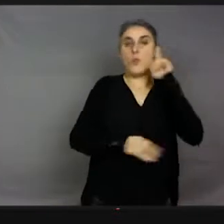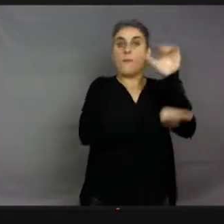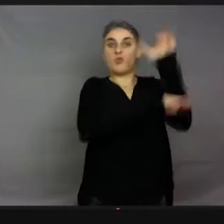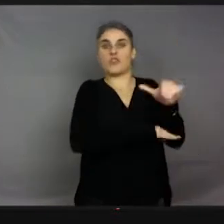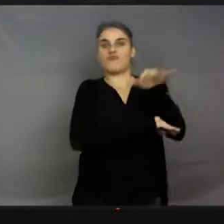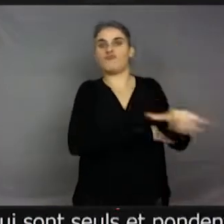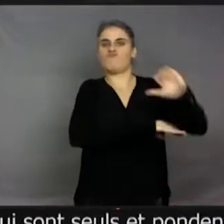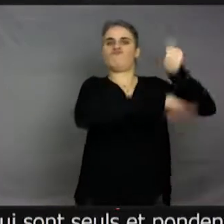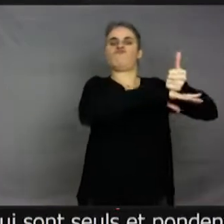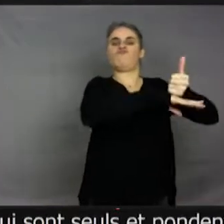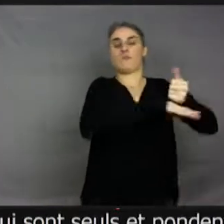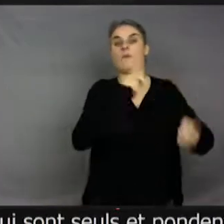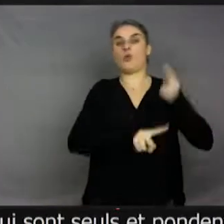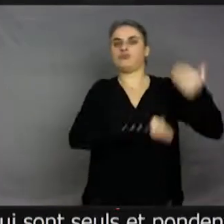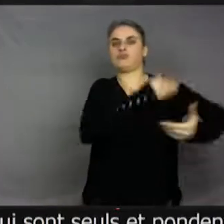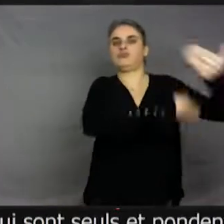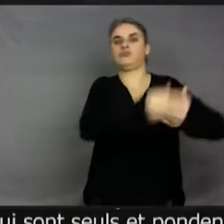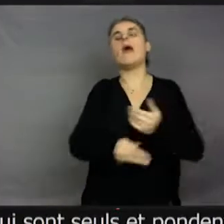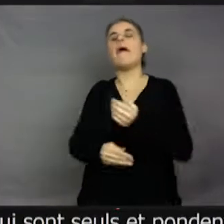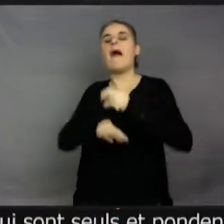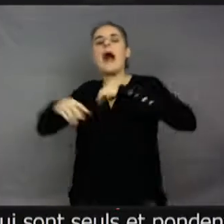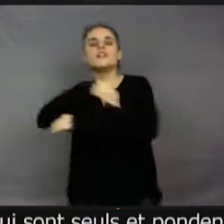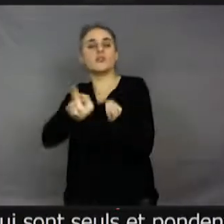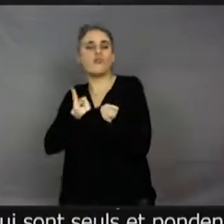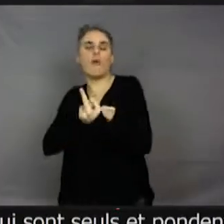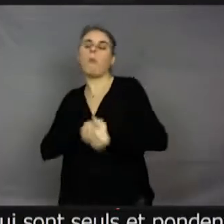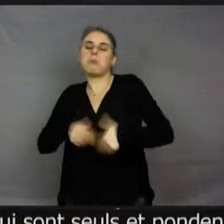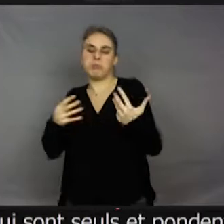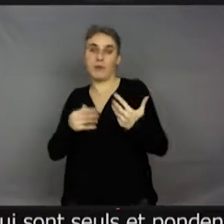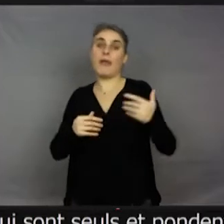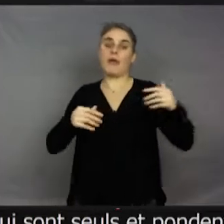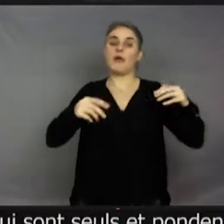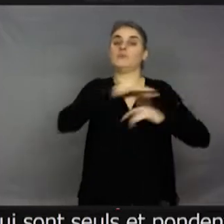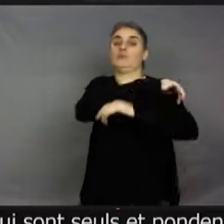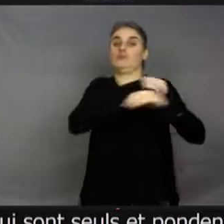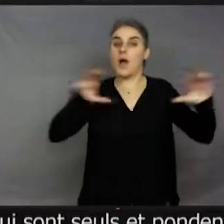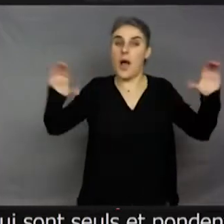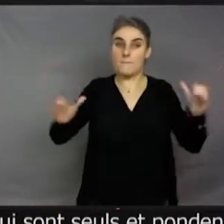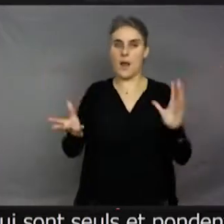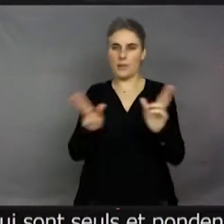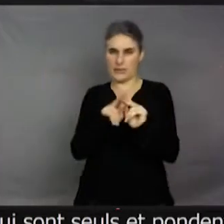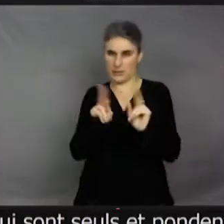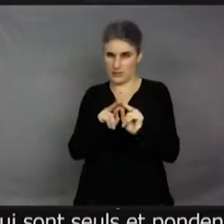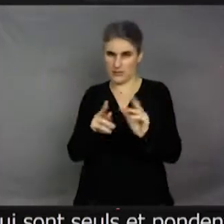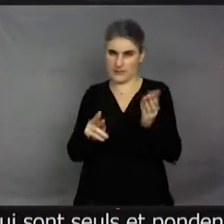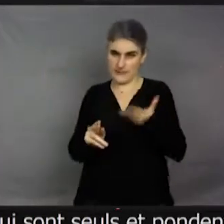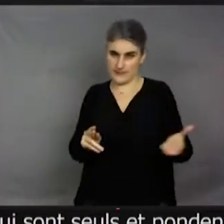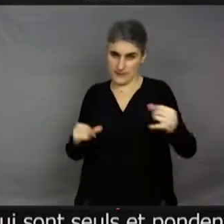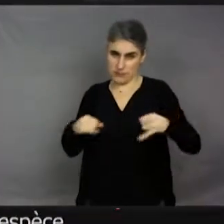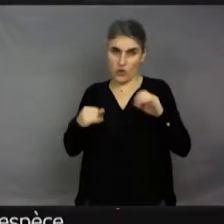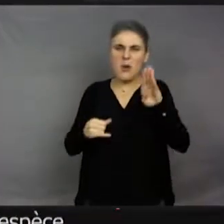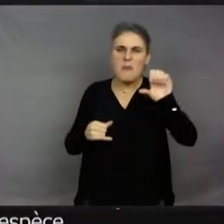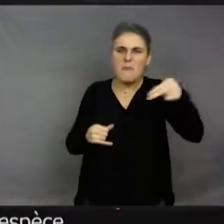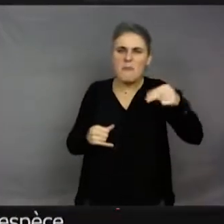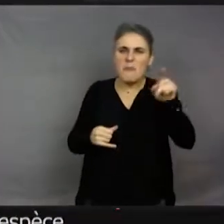ils ne pas pérenniser l'espèce. Donc ça arrive chez les insectes sociaux. Alors pour le mot bonsaï, je suis obligé de rappeler aux jeunes, parce que quand même, c'est la Seconde Guerre mondiale, donc quand on n'a pas fait